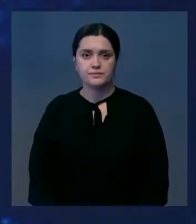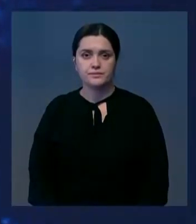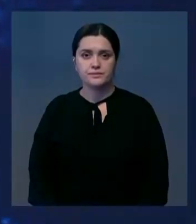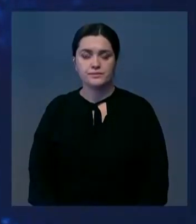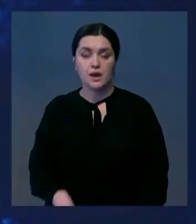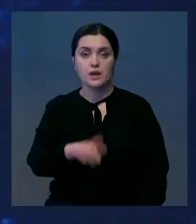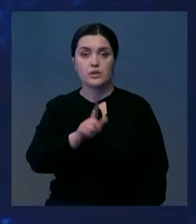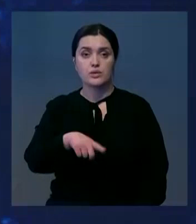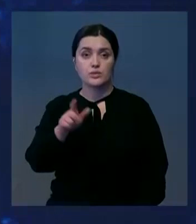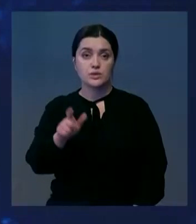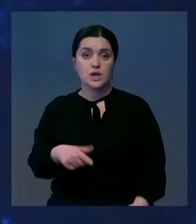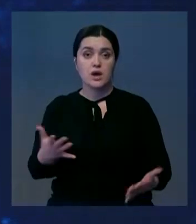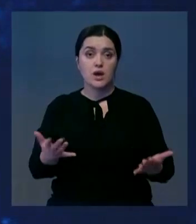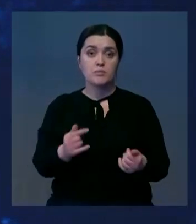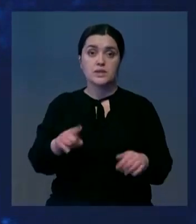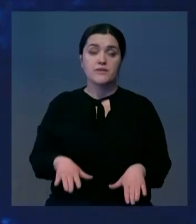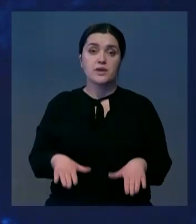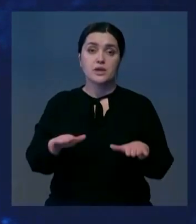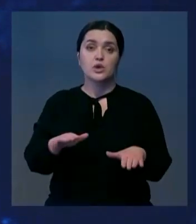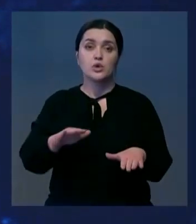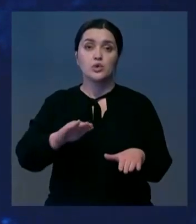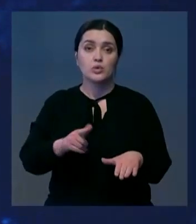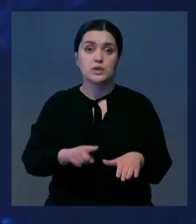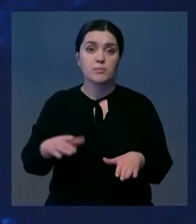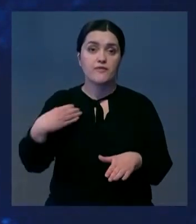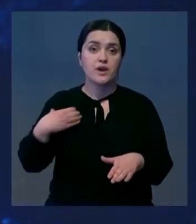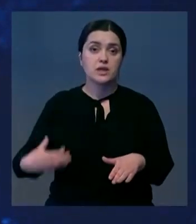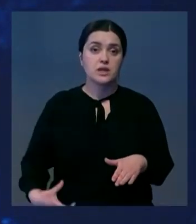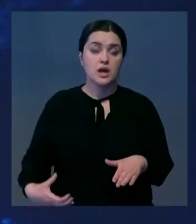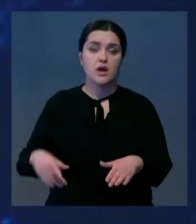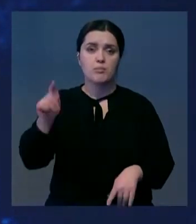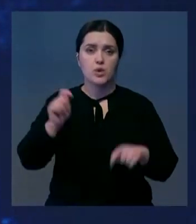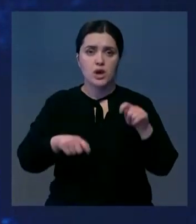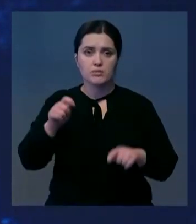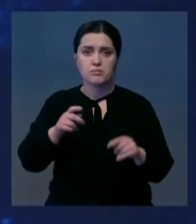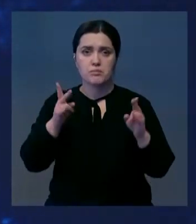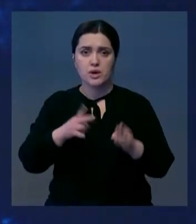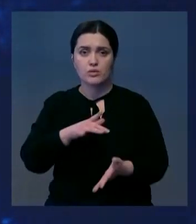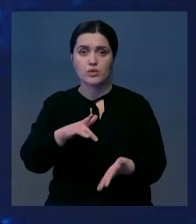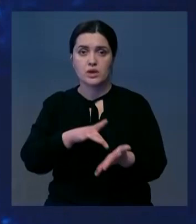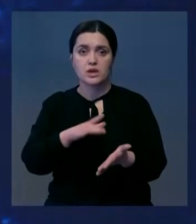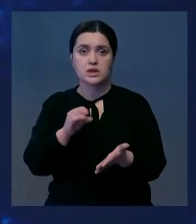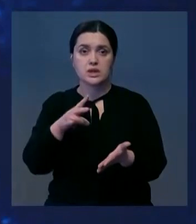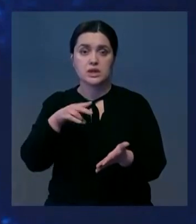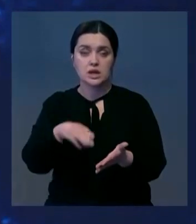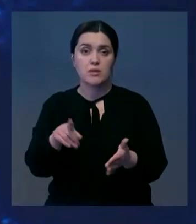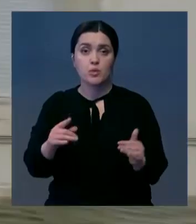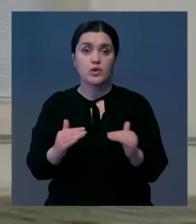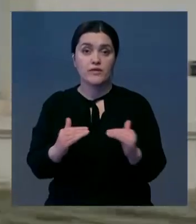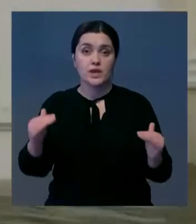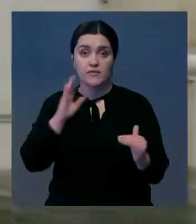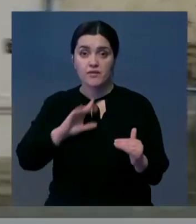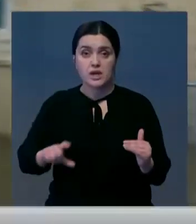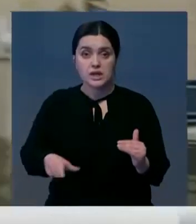Сотни людей эвакуировали из-за наводнения на юго-западе Франции. Больше всего от проливных дождей пострадал город Сент. Там